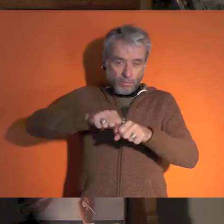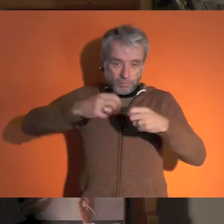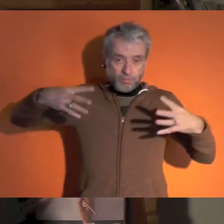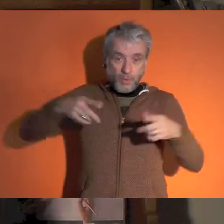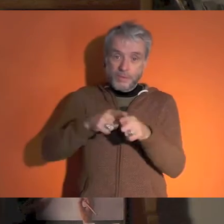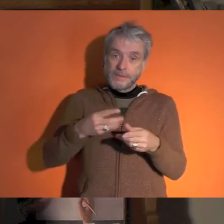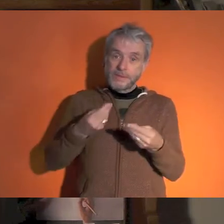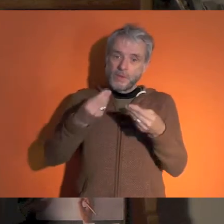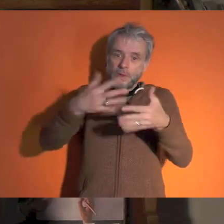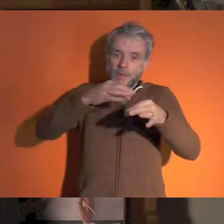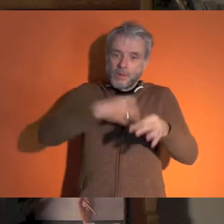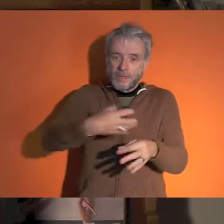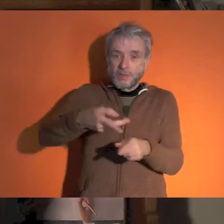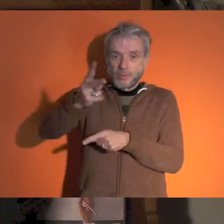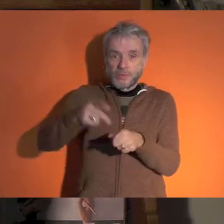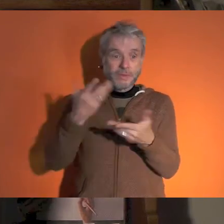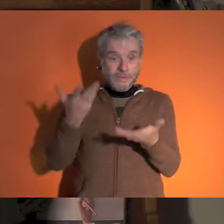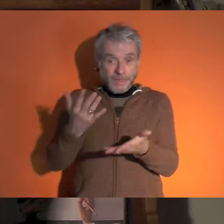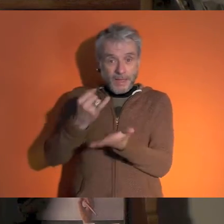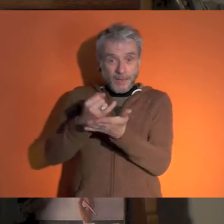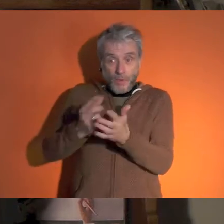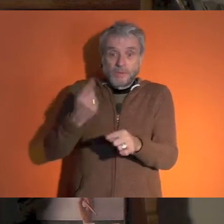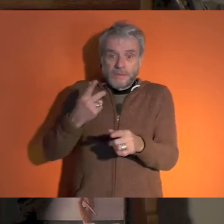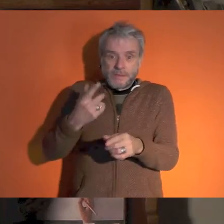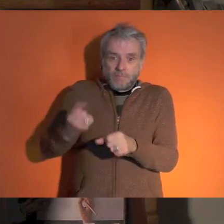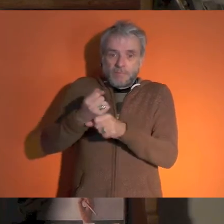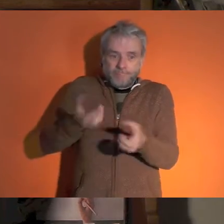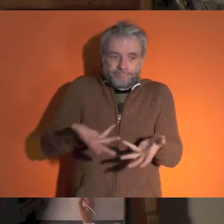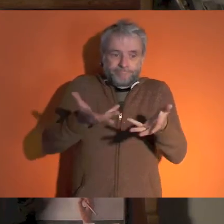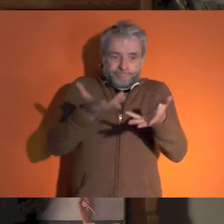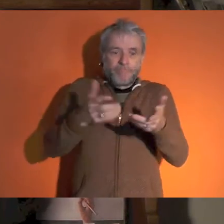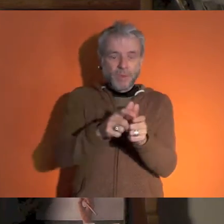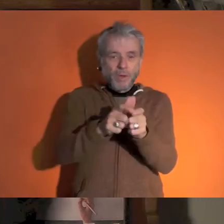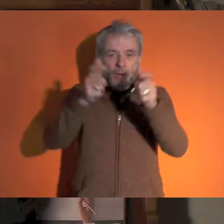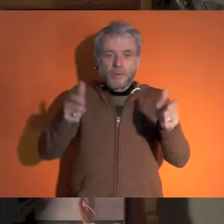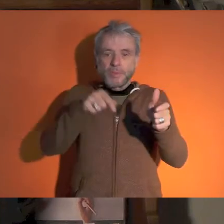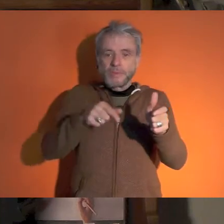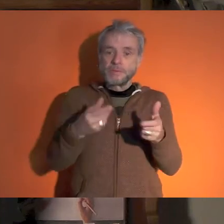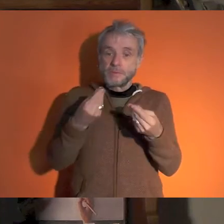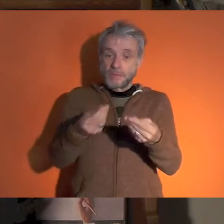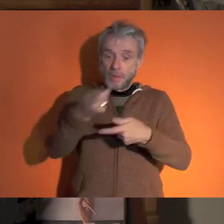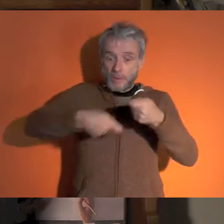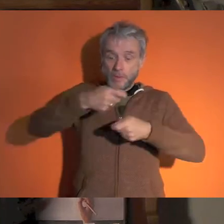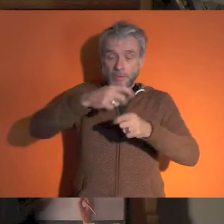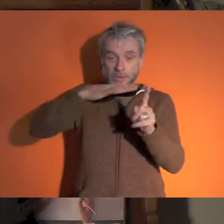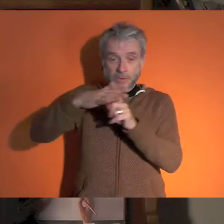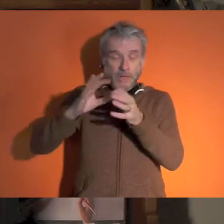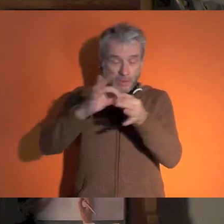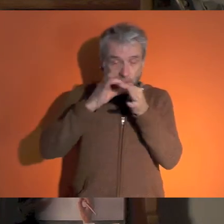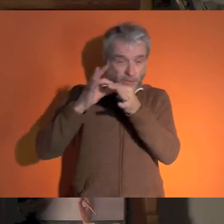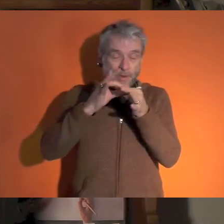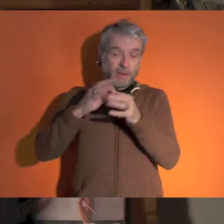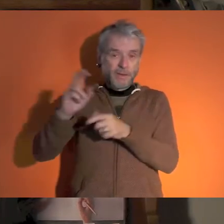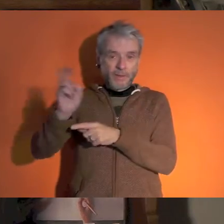et de richesses dans les territoires. C'est pour ça que nous allons créer une fiscalité incitative pour les entreprises, de l'économie